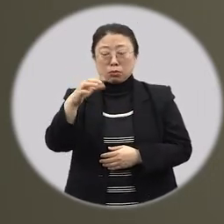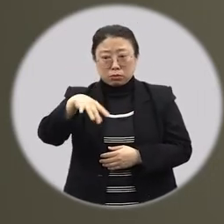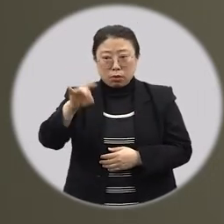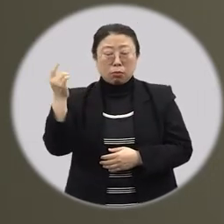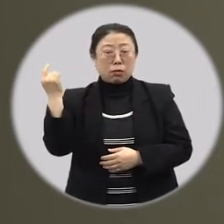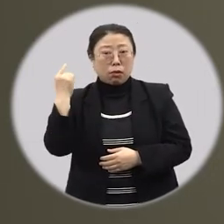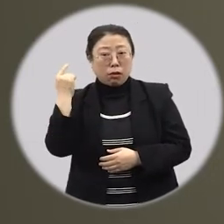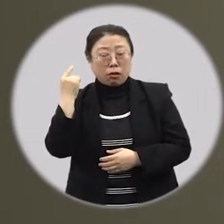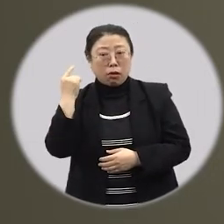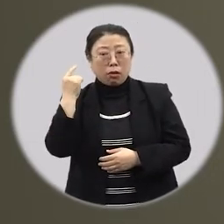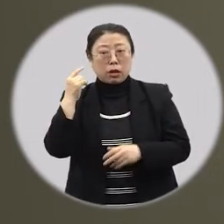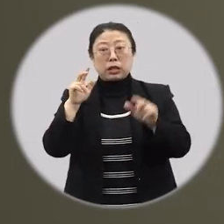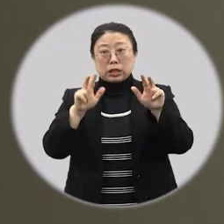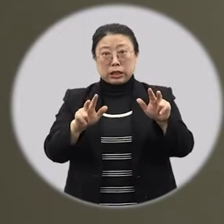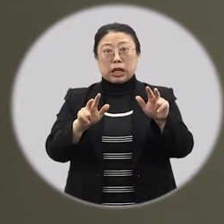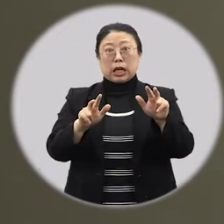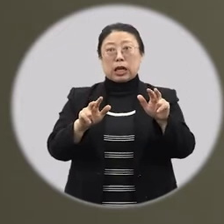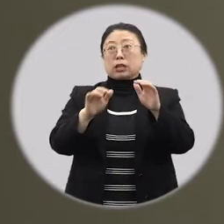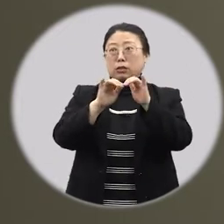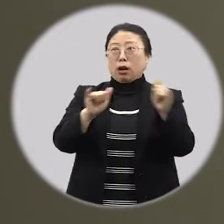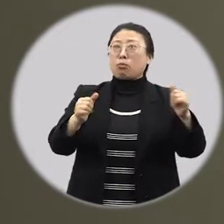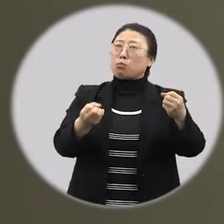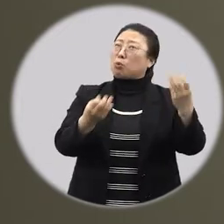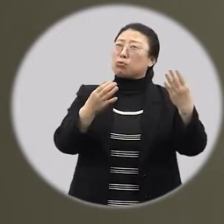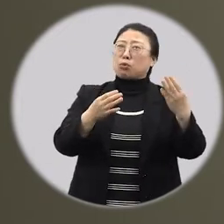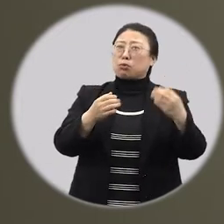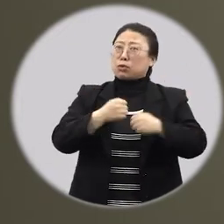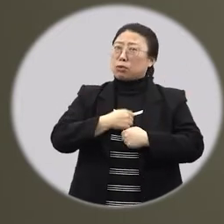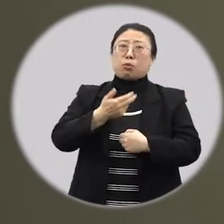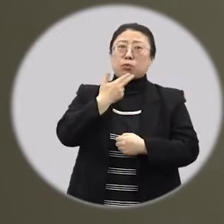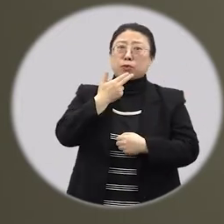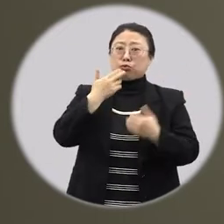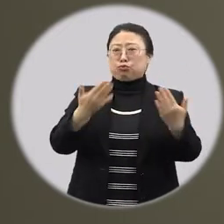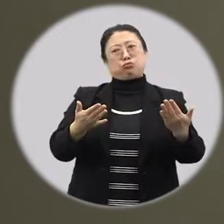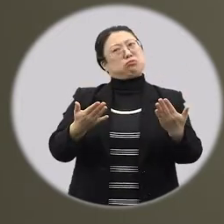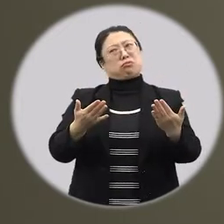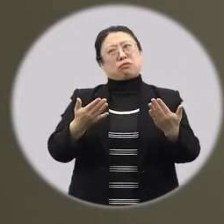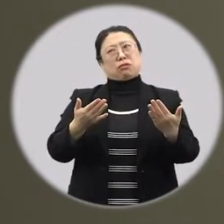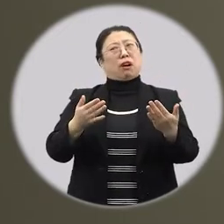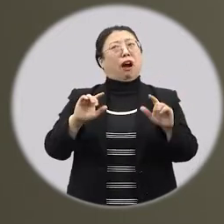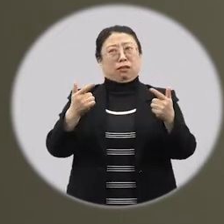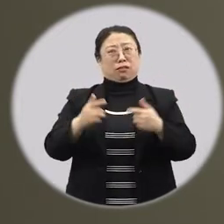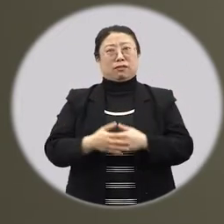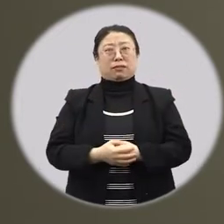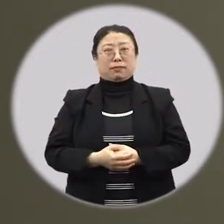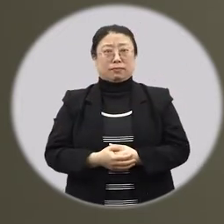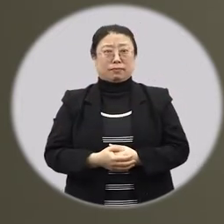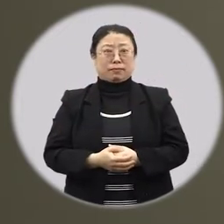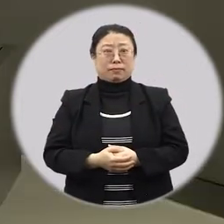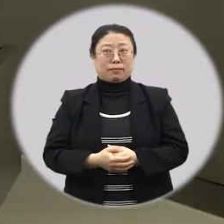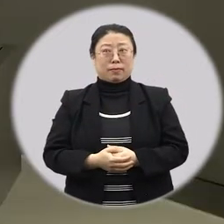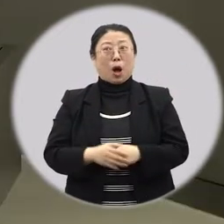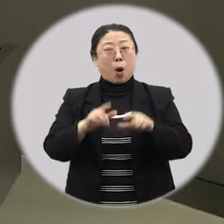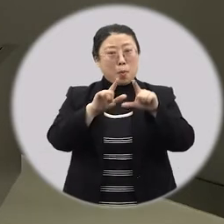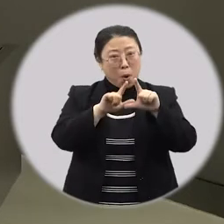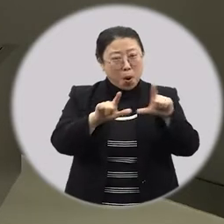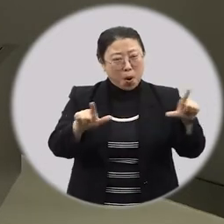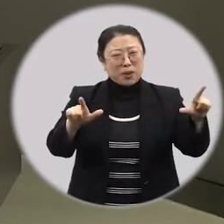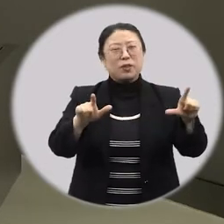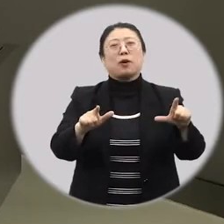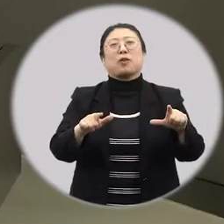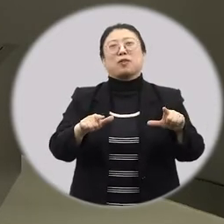이제는 사람들이 명절로 지내지 않잖아요. 휴일도 아니고요. 보통